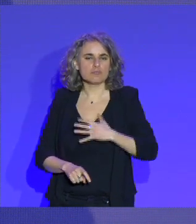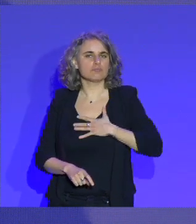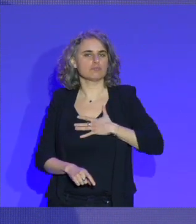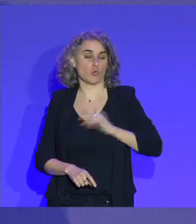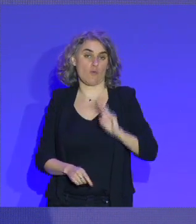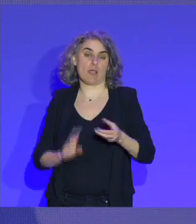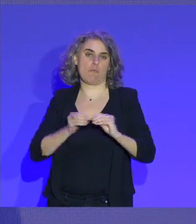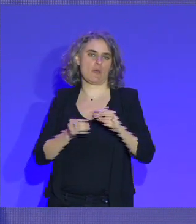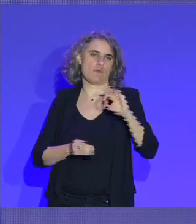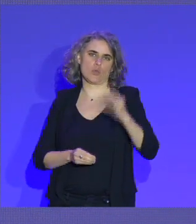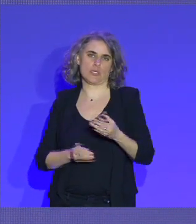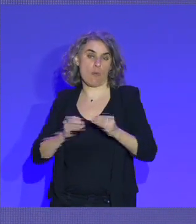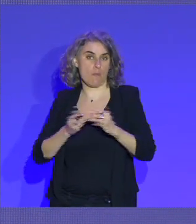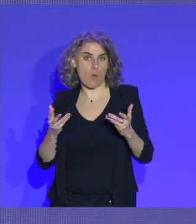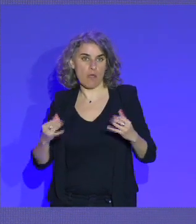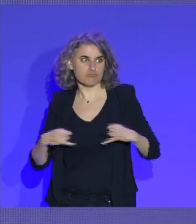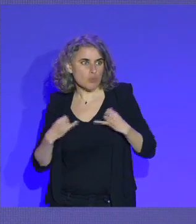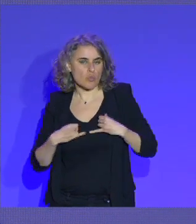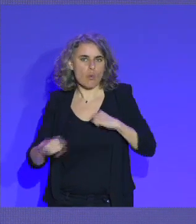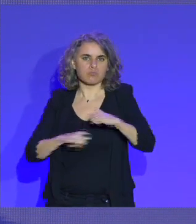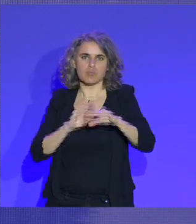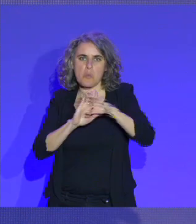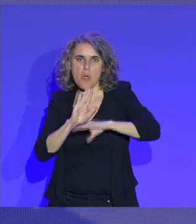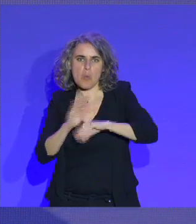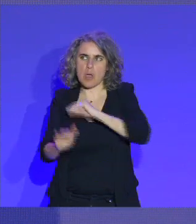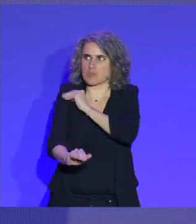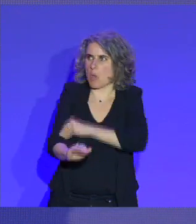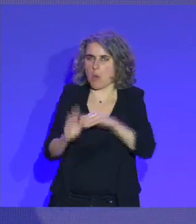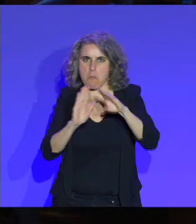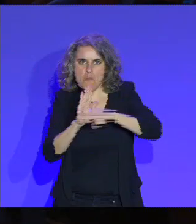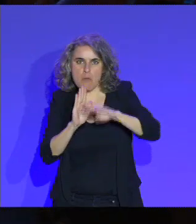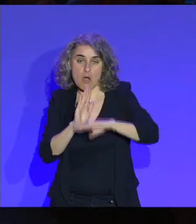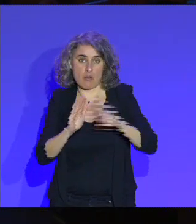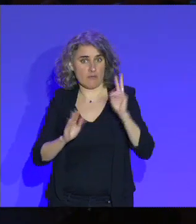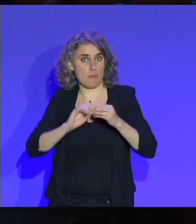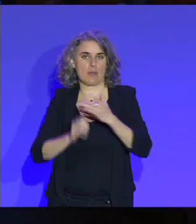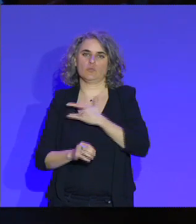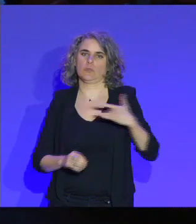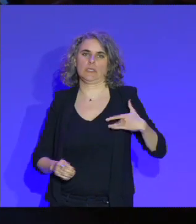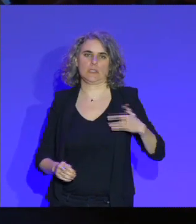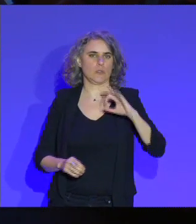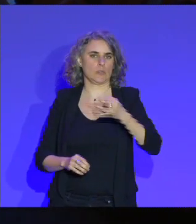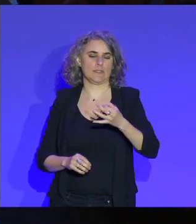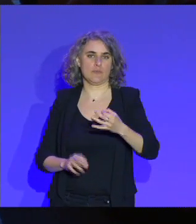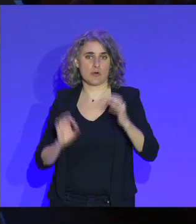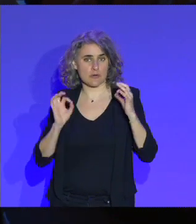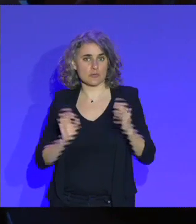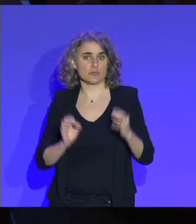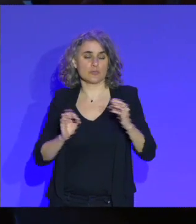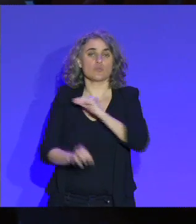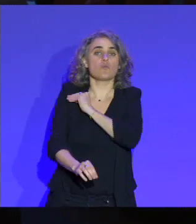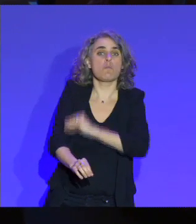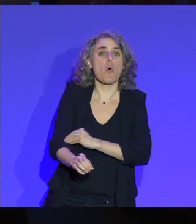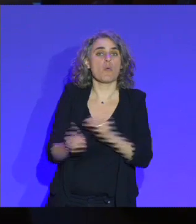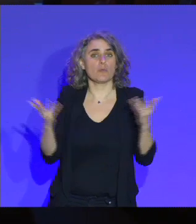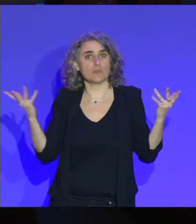problème, aujourd'hui, de sédentarité. On a un véritable problème de santé dans notre société. Et le sport, c'est à la